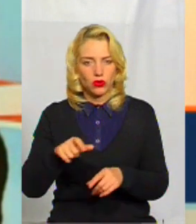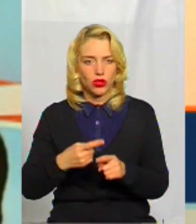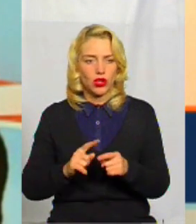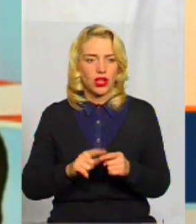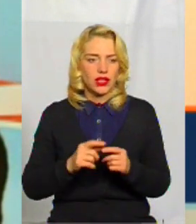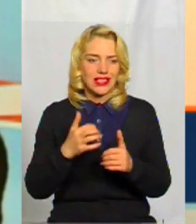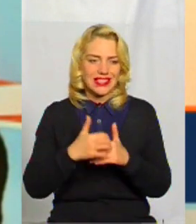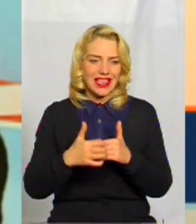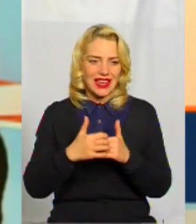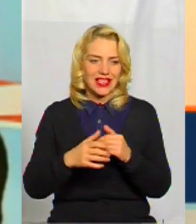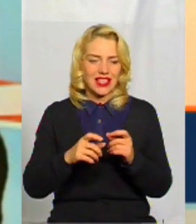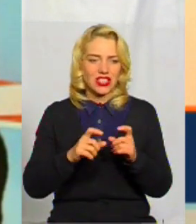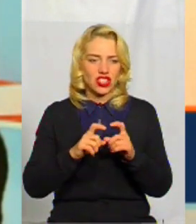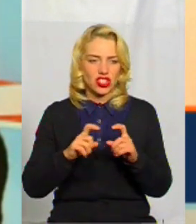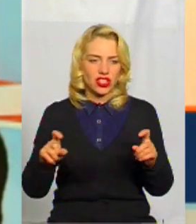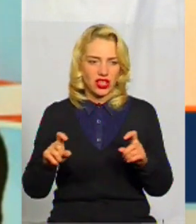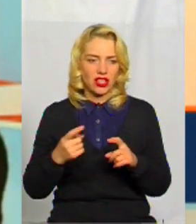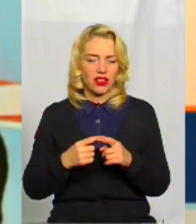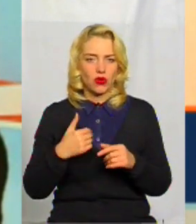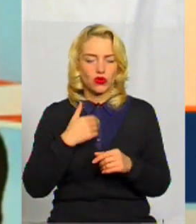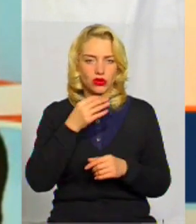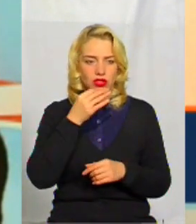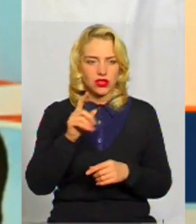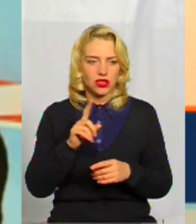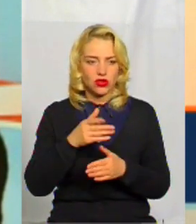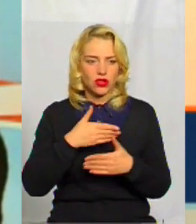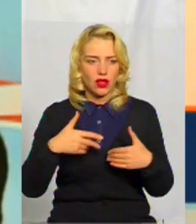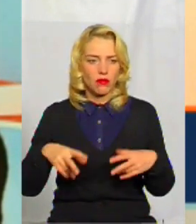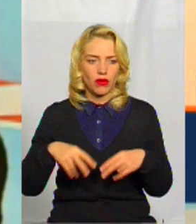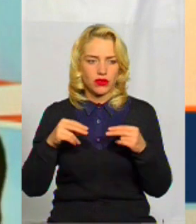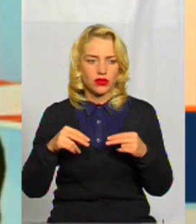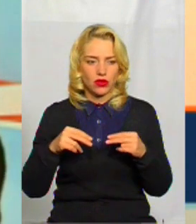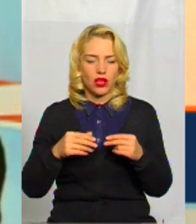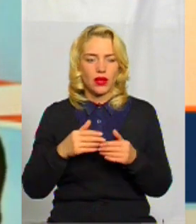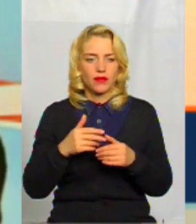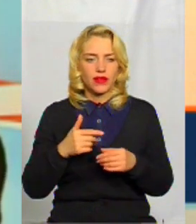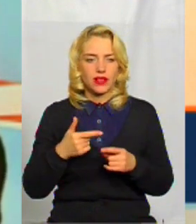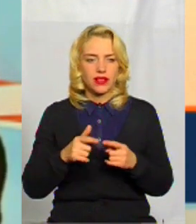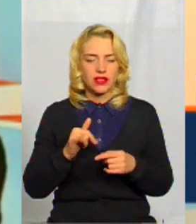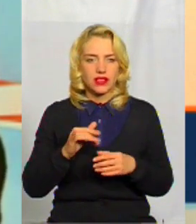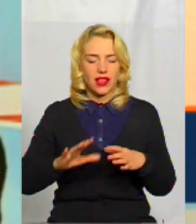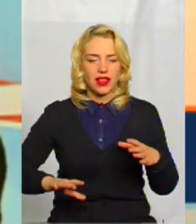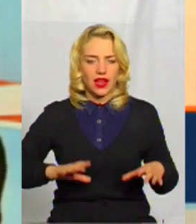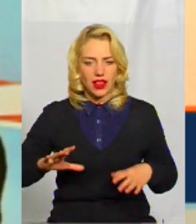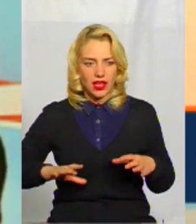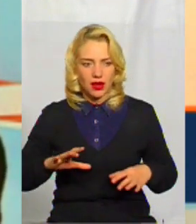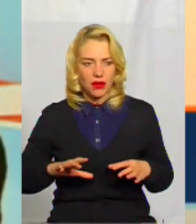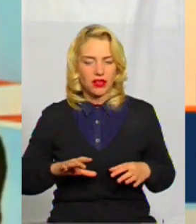з середньої шкільної ланки. Ну, я хочу сказати, що нам повезло з менторами, з тренерами.